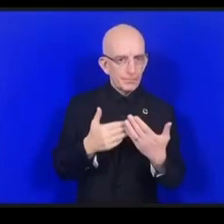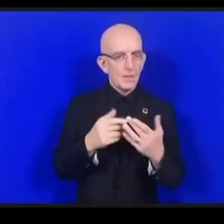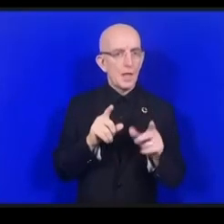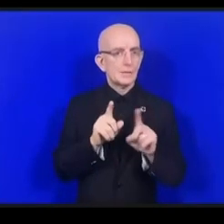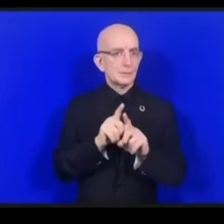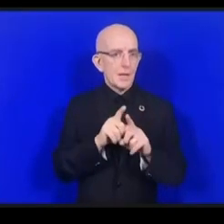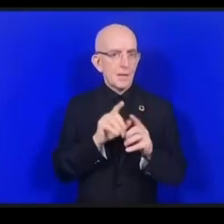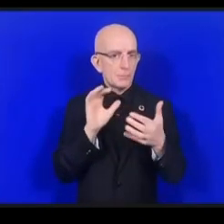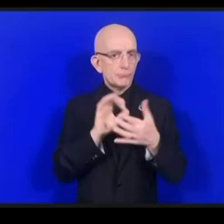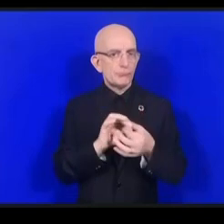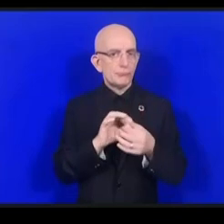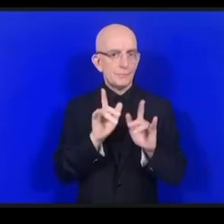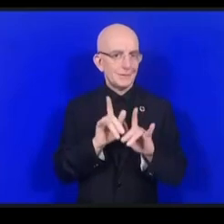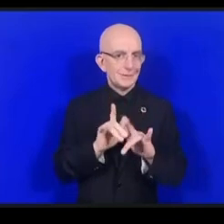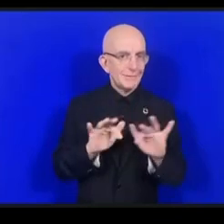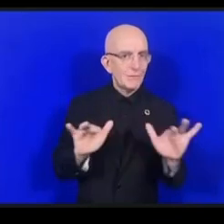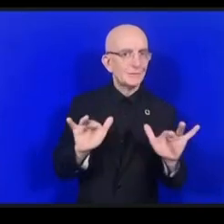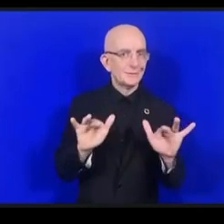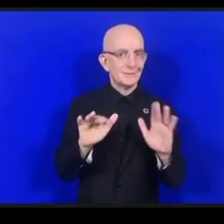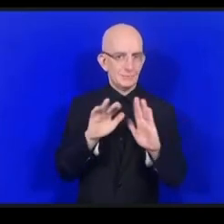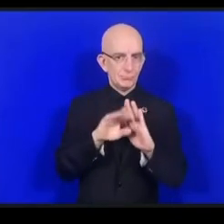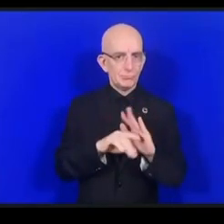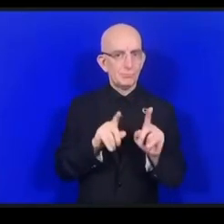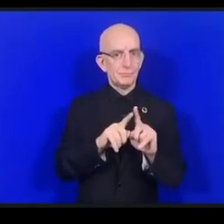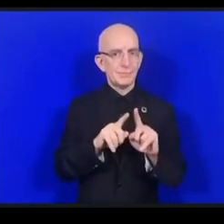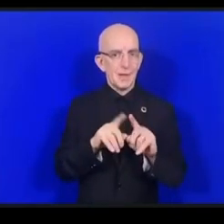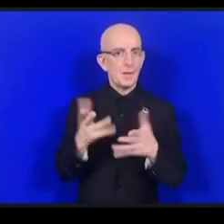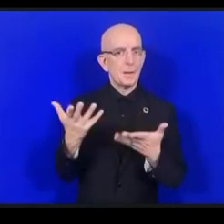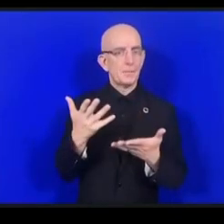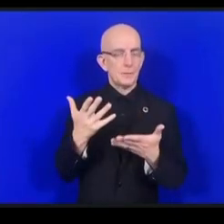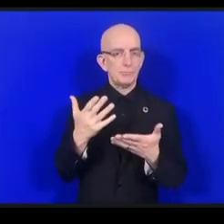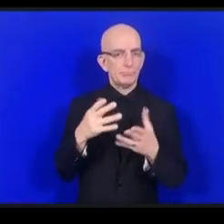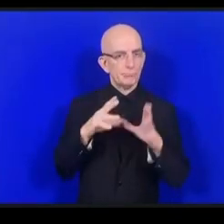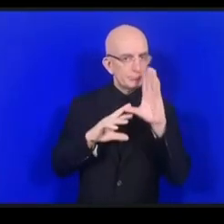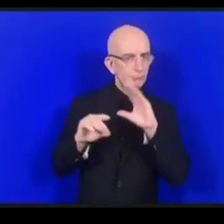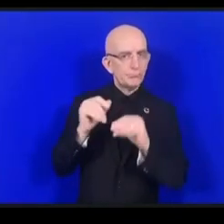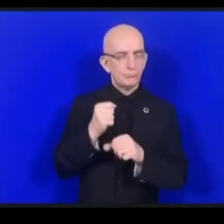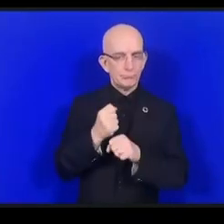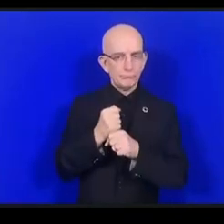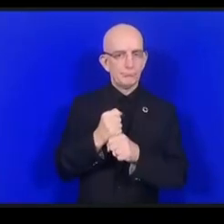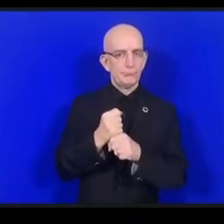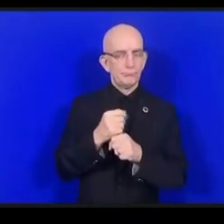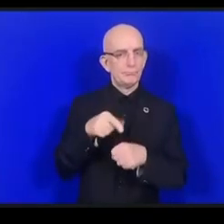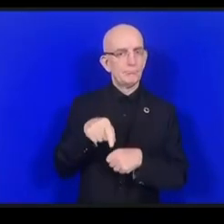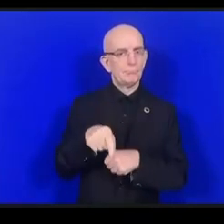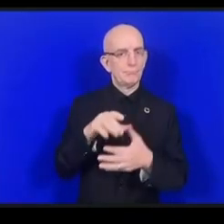هناك برامج لبناء القدرات وبرامج للزمال